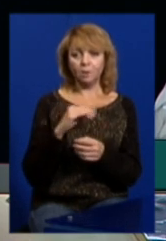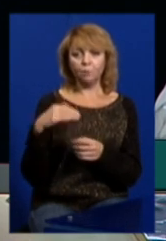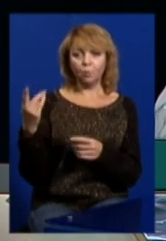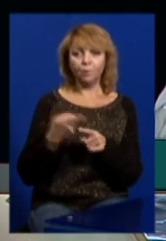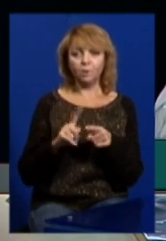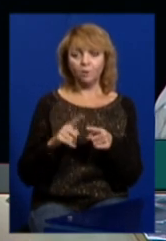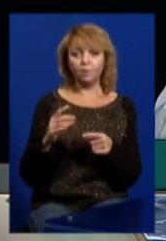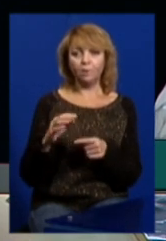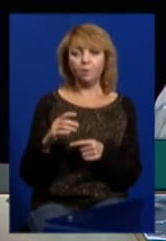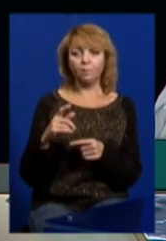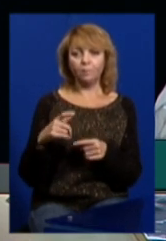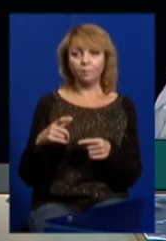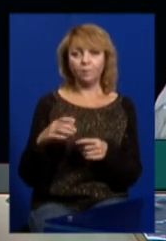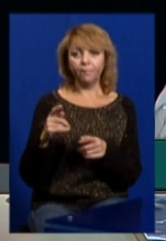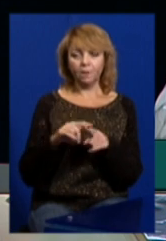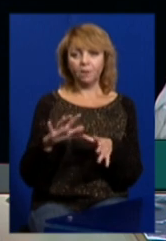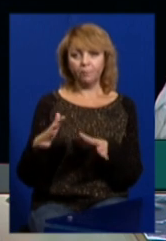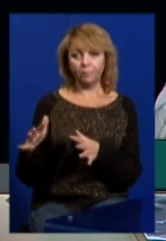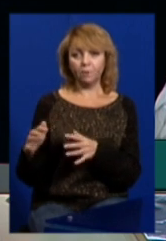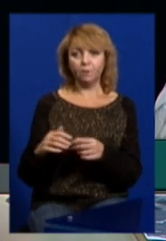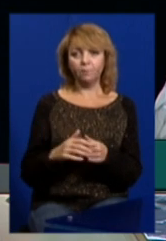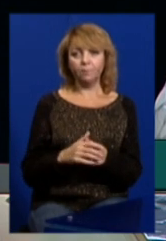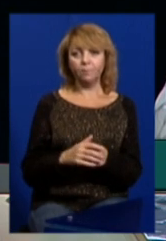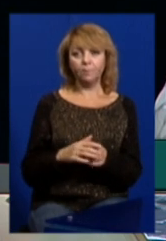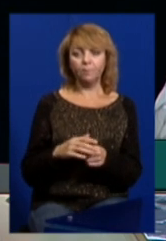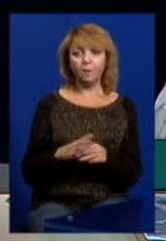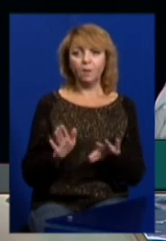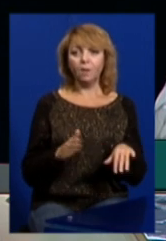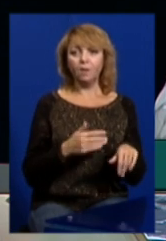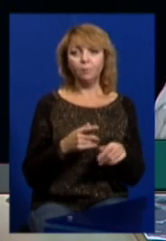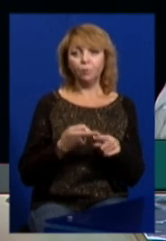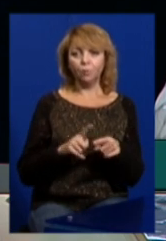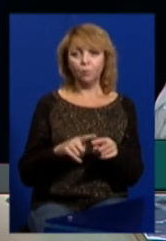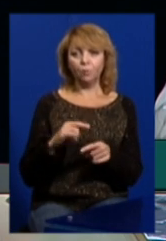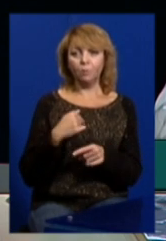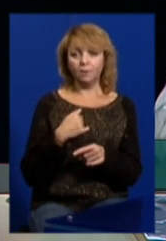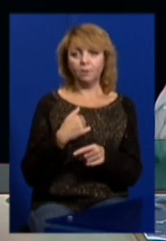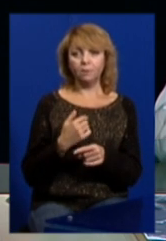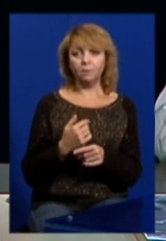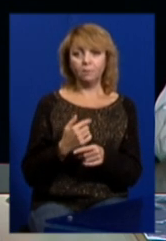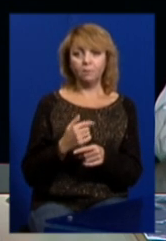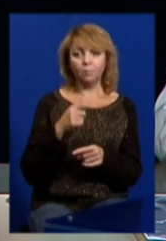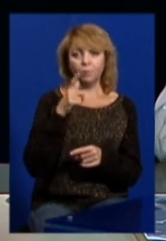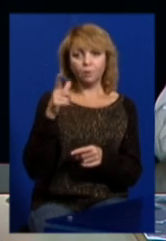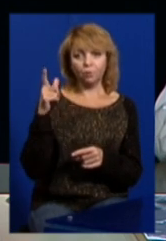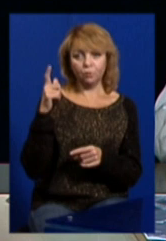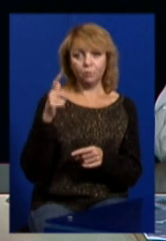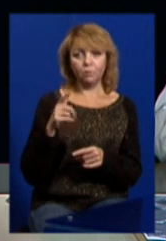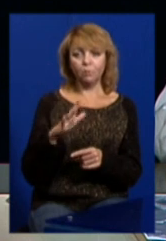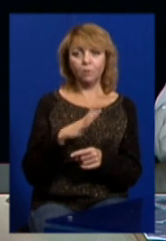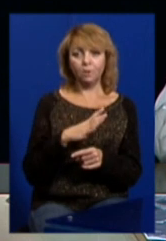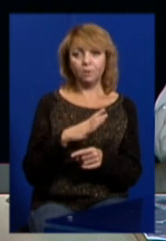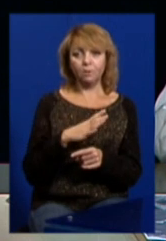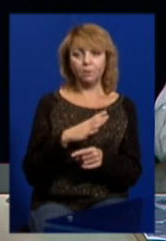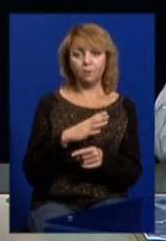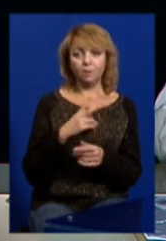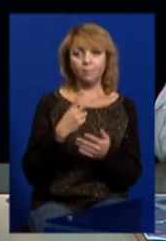цього органу в таких випадках. Крім того, у мене позавчора була